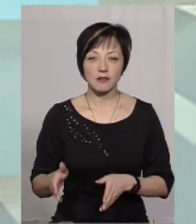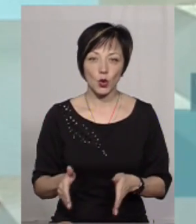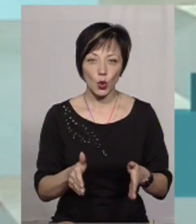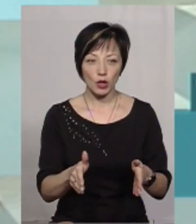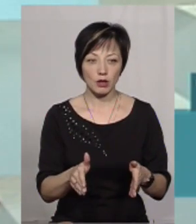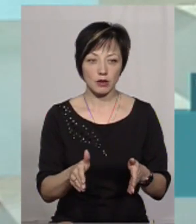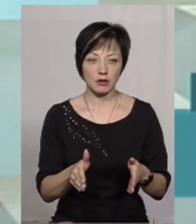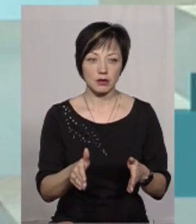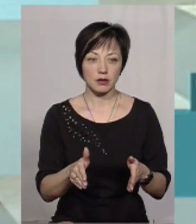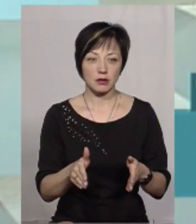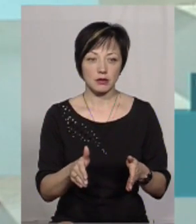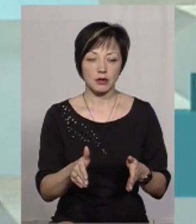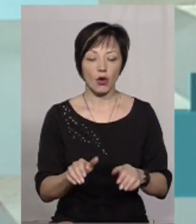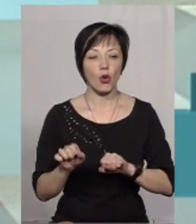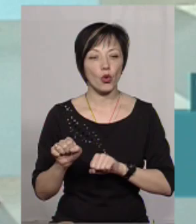доріг,